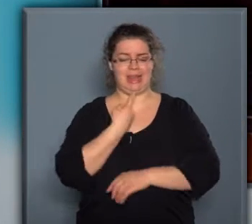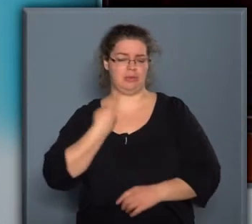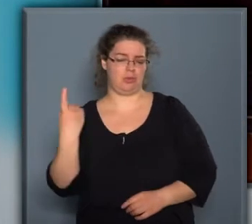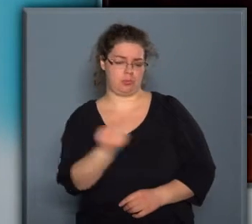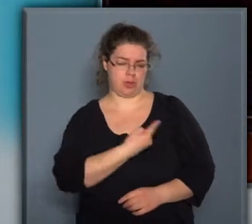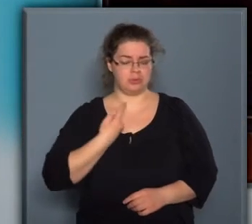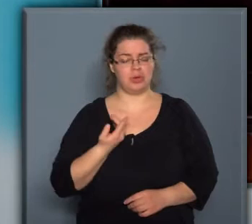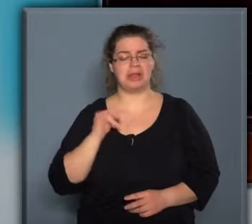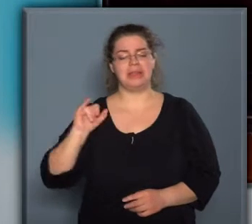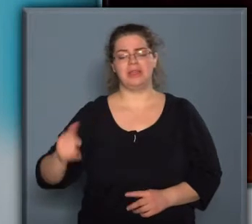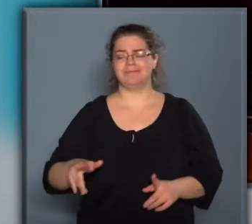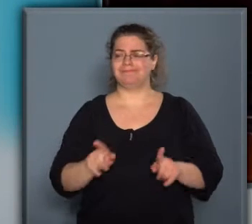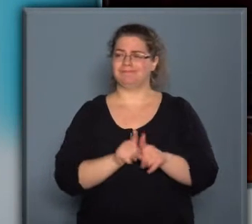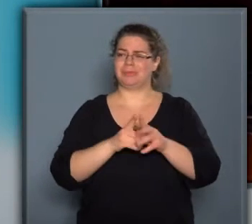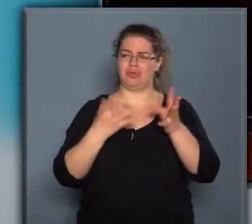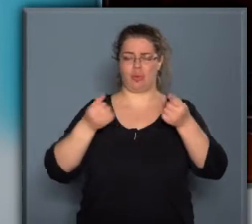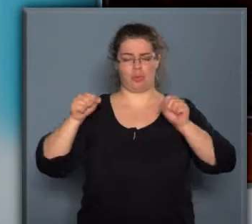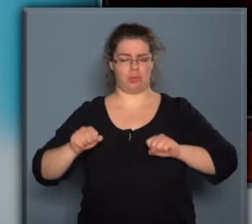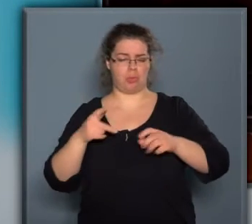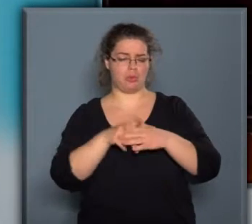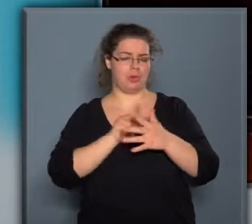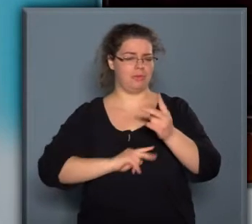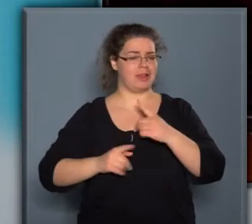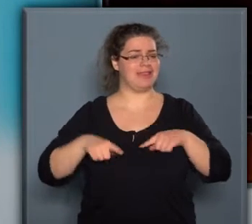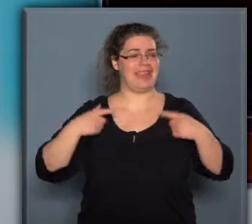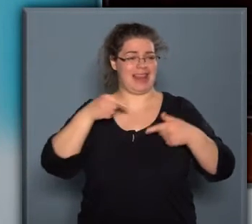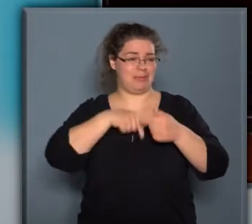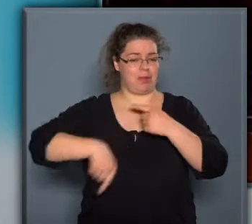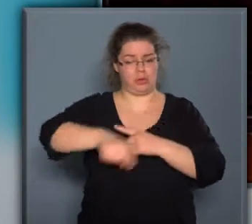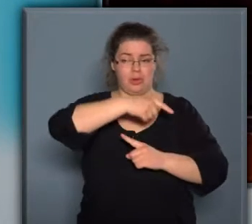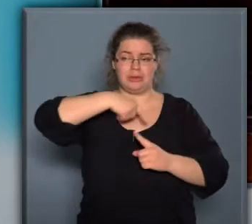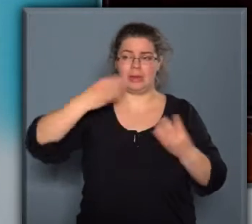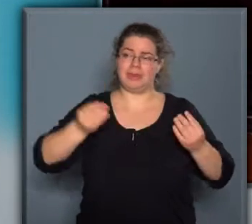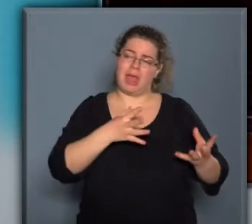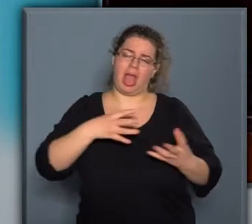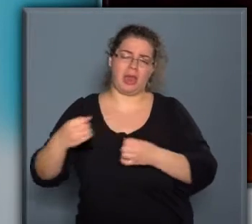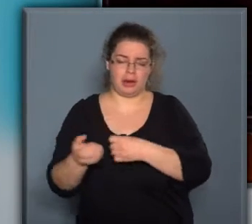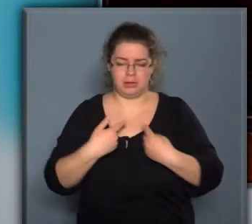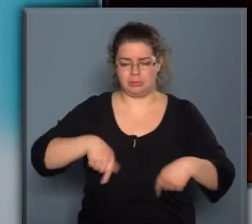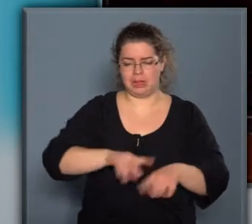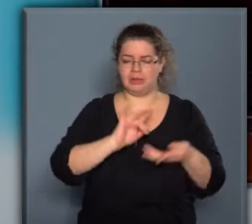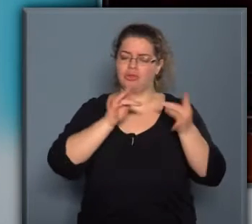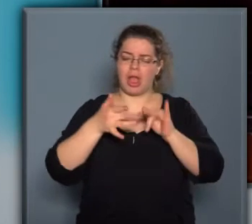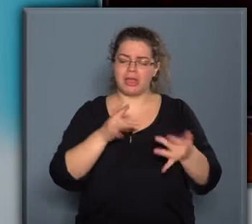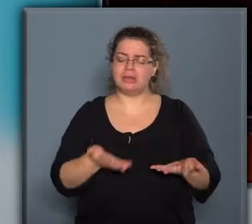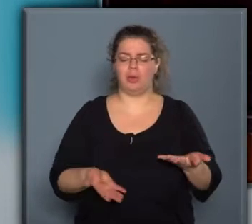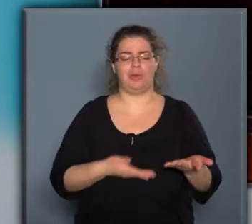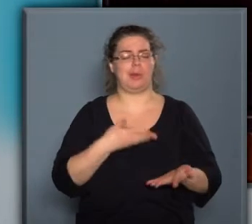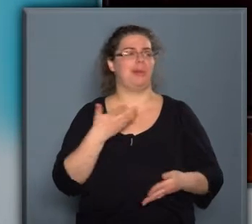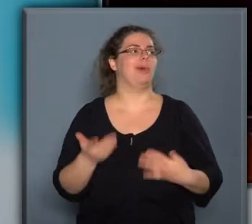magunkat. Annyi komoly dolog van az életben körülöttünk, amelyek elragadnak bennünket, és a hétköznapok